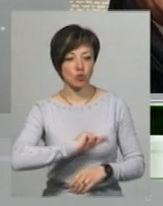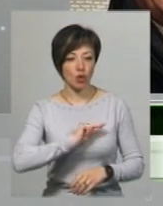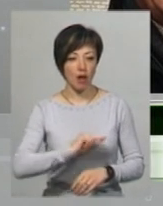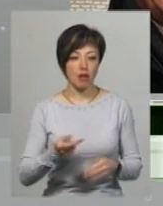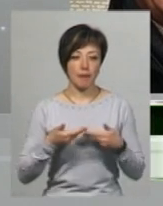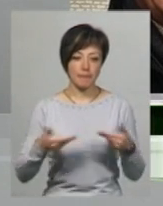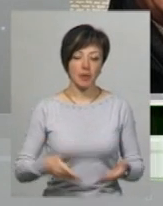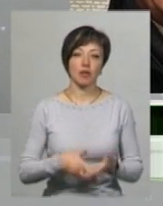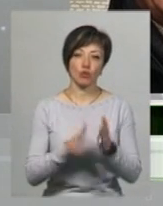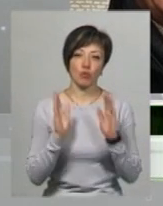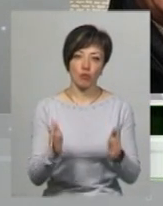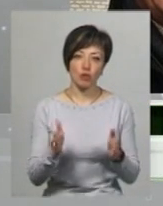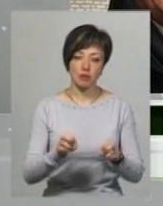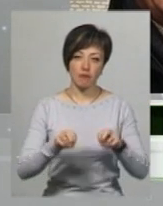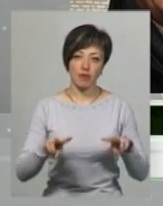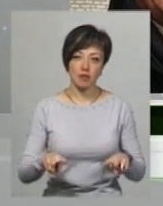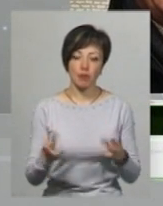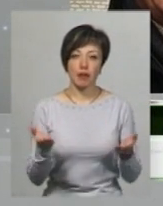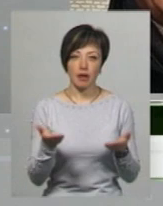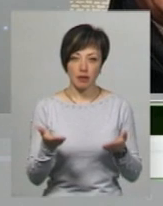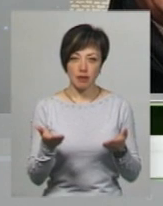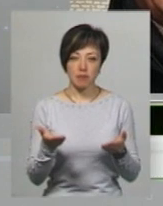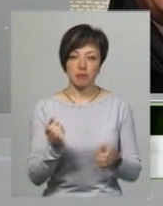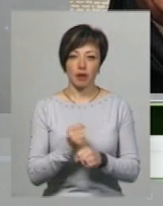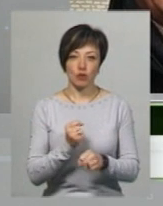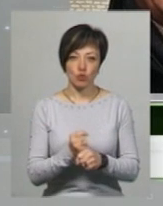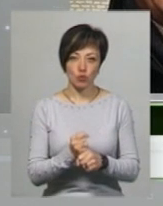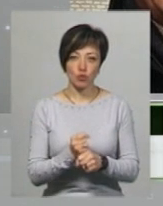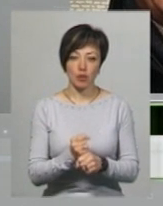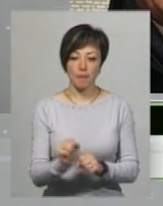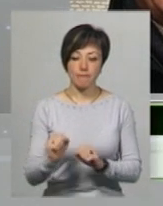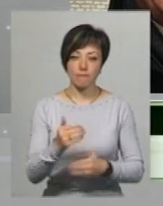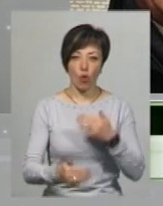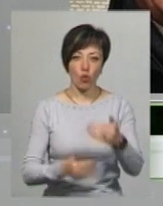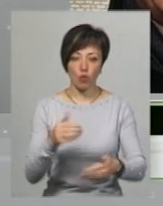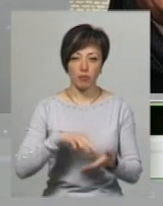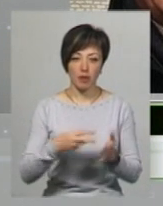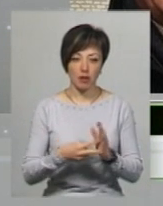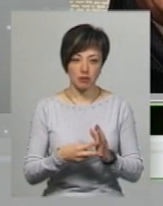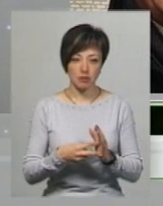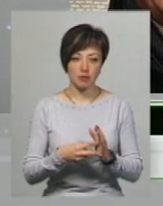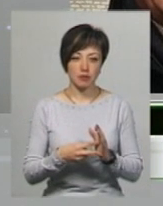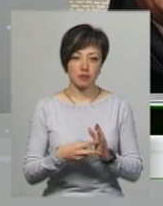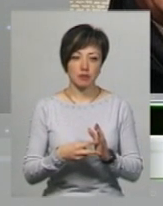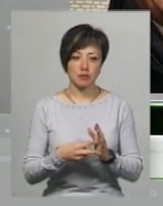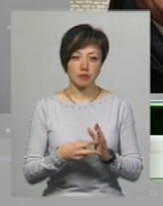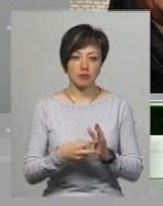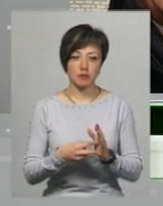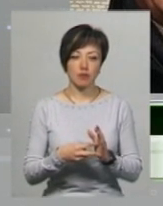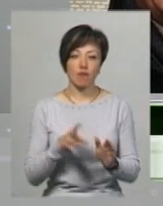Ми допоможемо фахівцями, які працюють і покроковий план вводу в